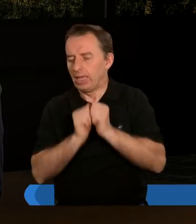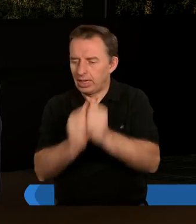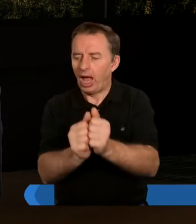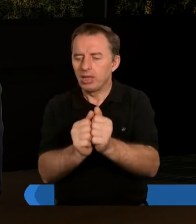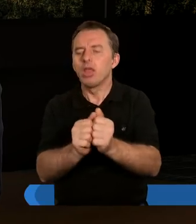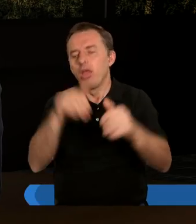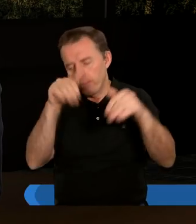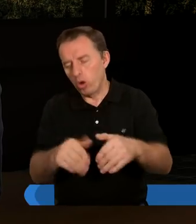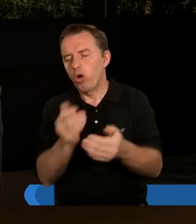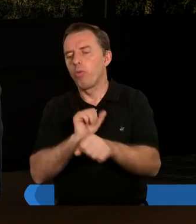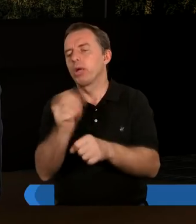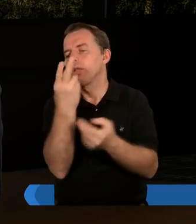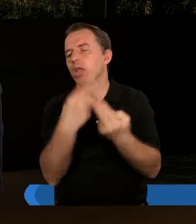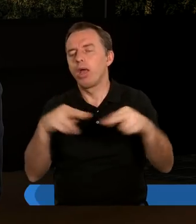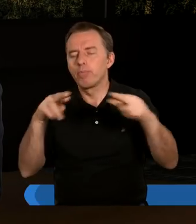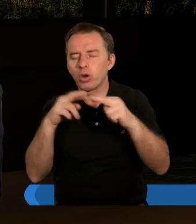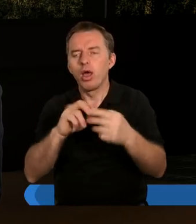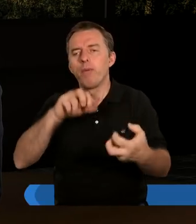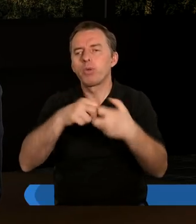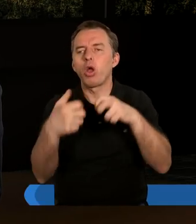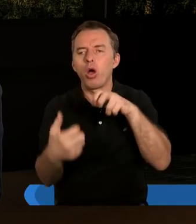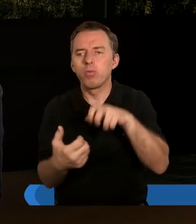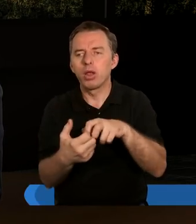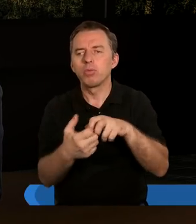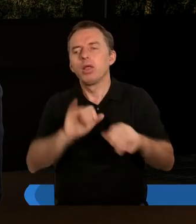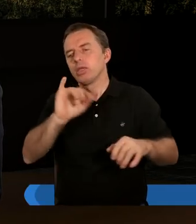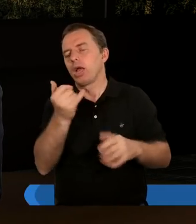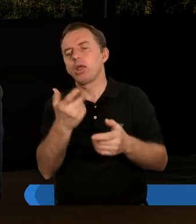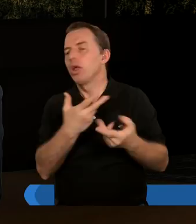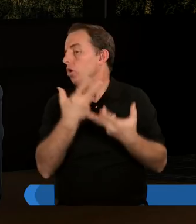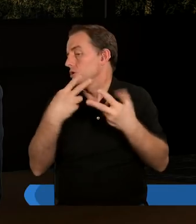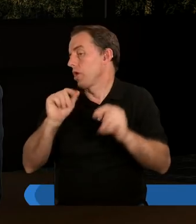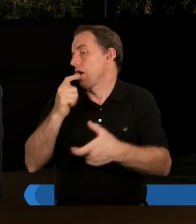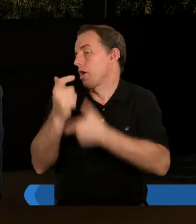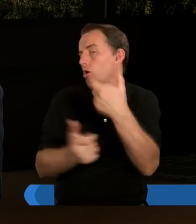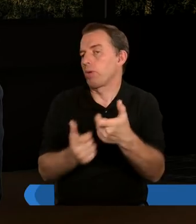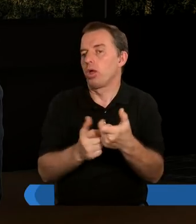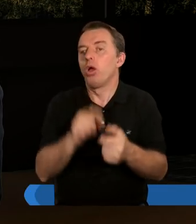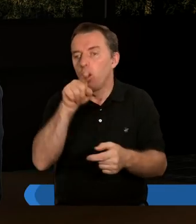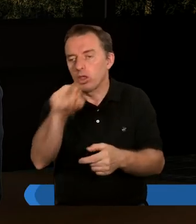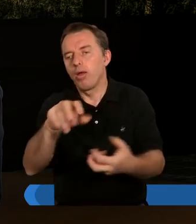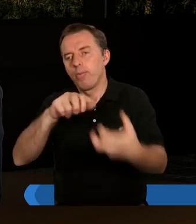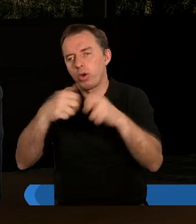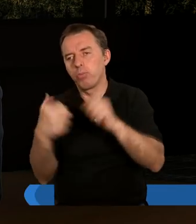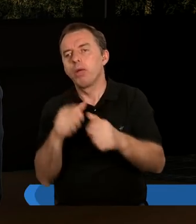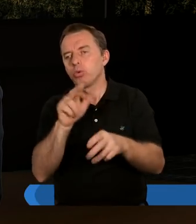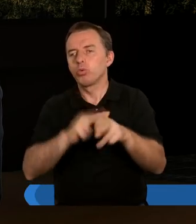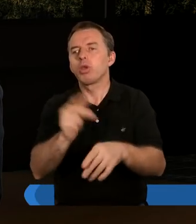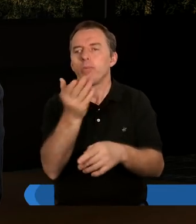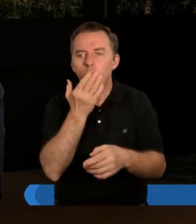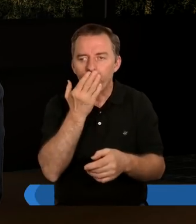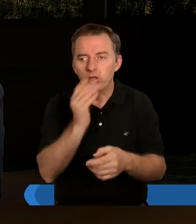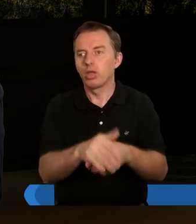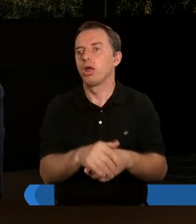nieporozumienia. Natomiast problemem jest, jak nic z tym nie robimy. I tu jest największy problem i o tym właśnie mówimy.